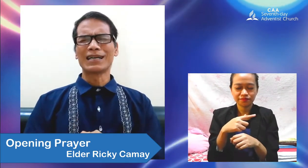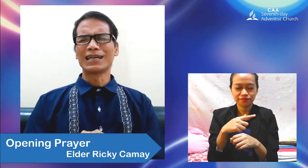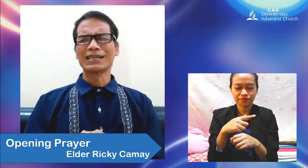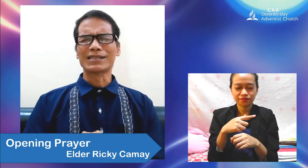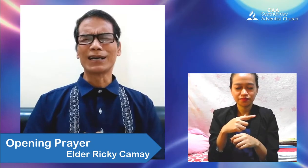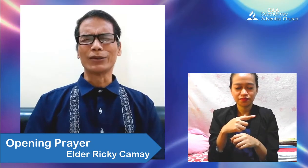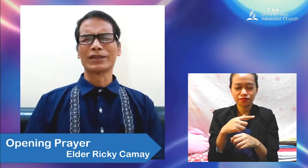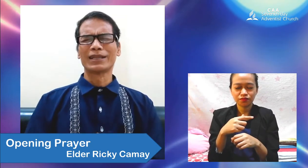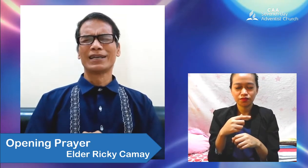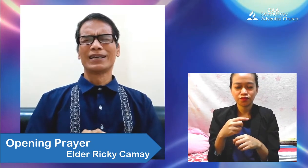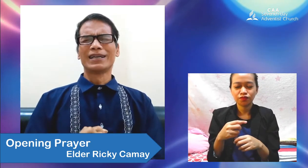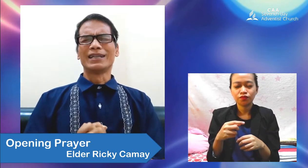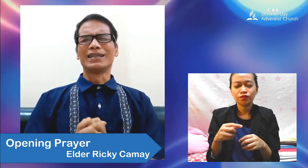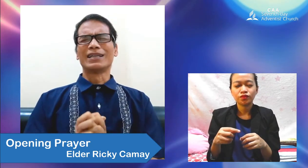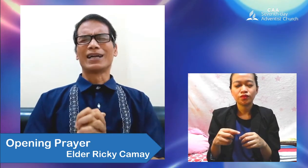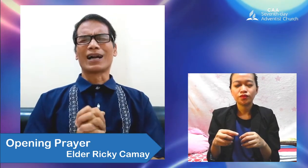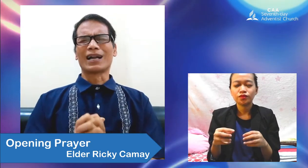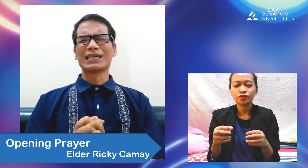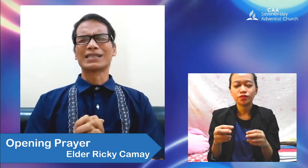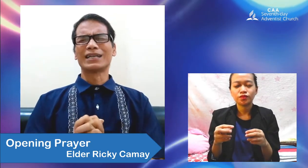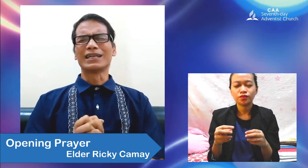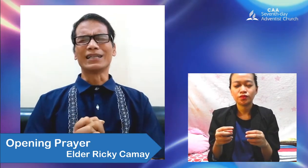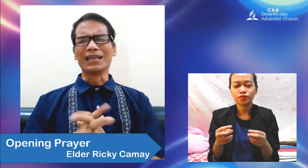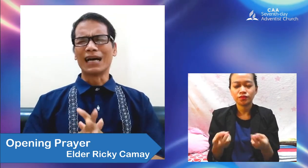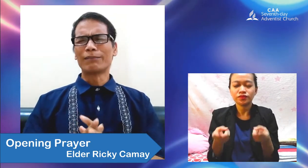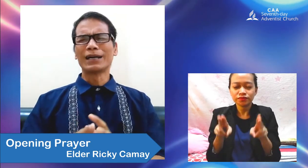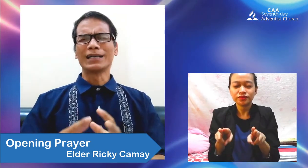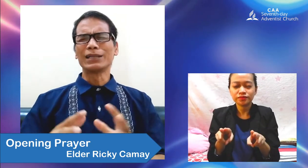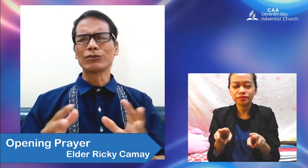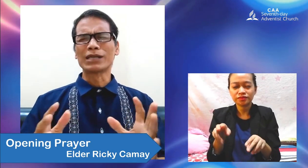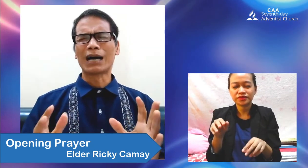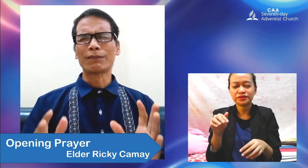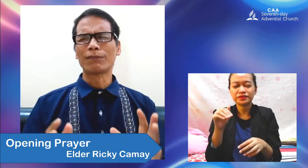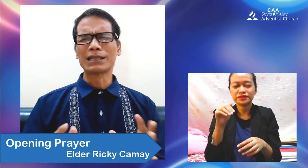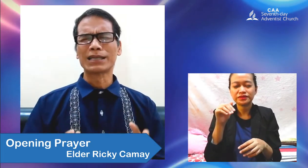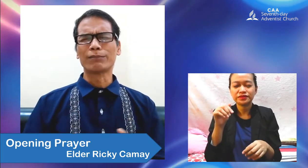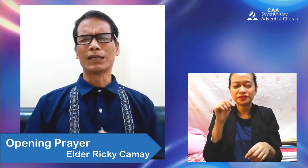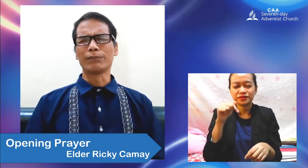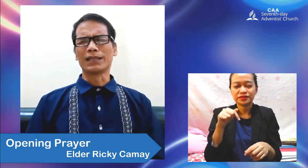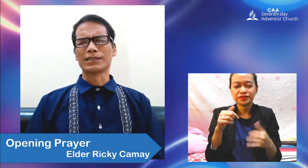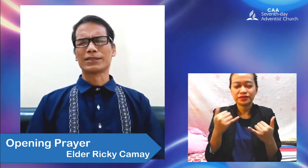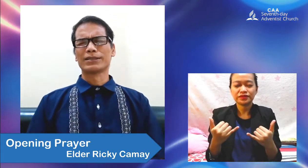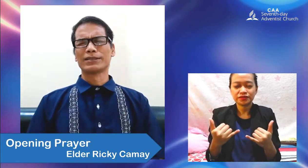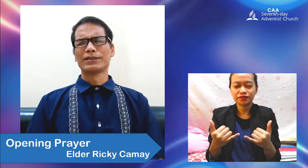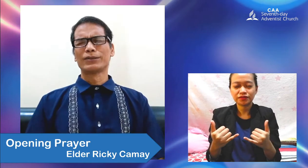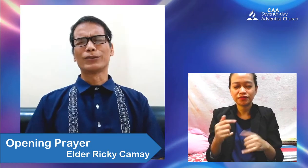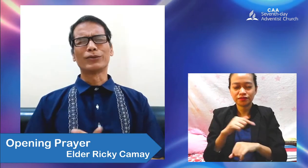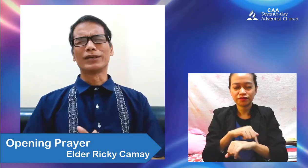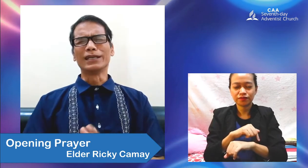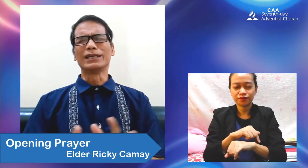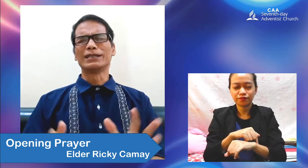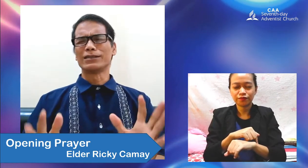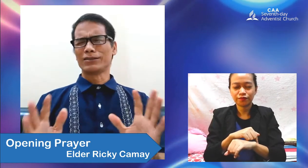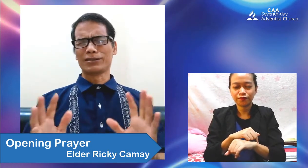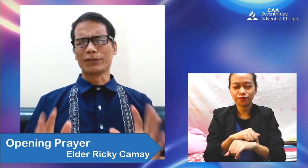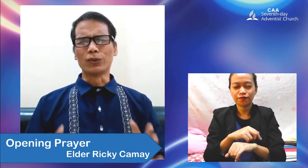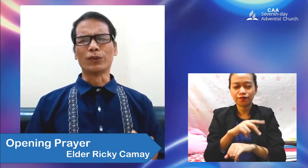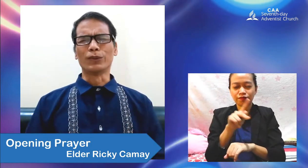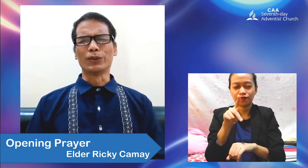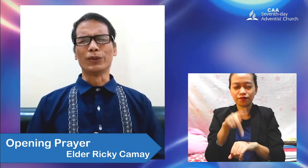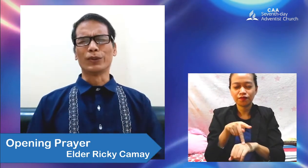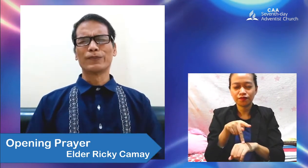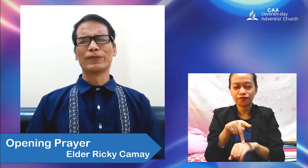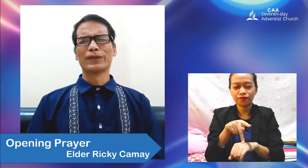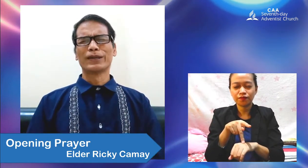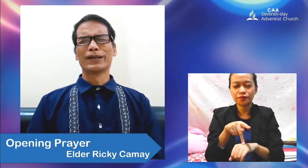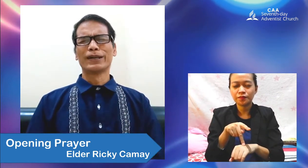mapinsalang salot na naranasan hindi lamang dito sa aming bansang Pilipinas, kundi sa